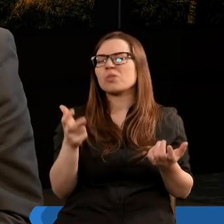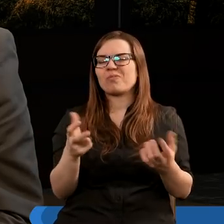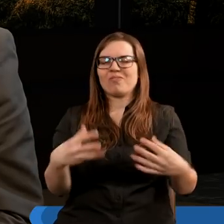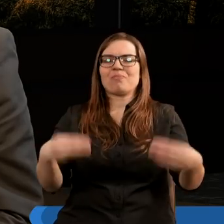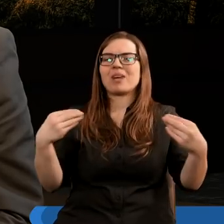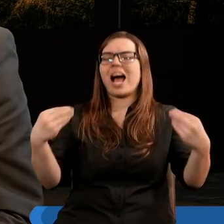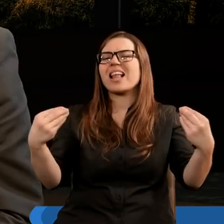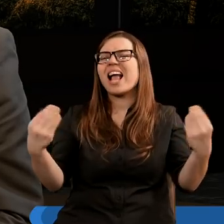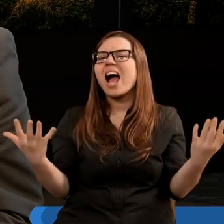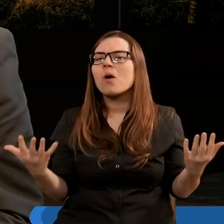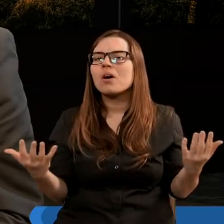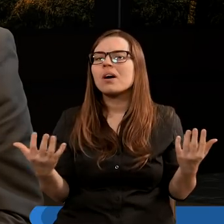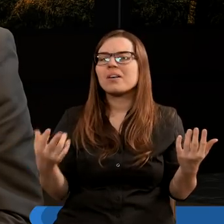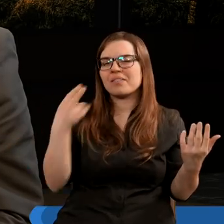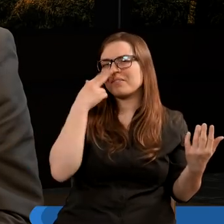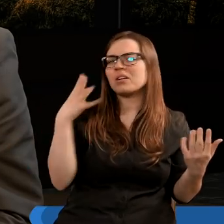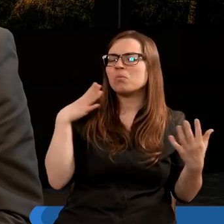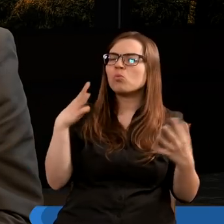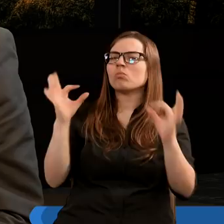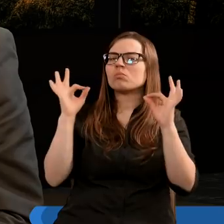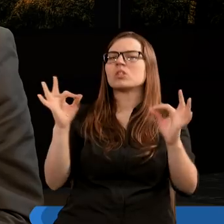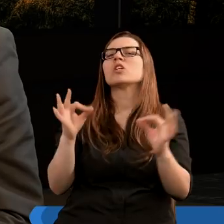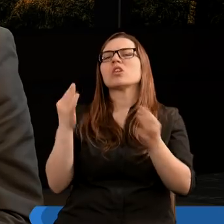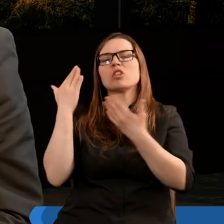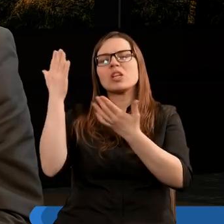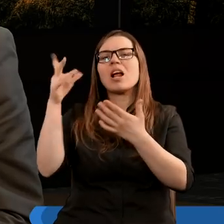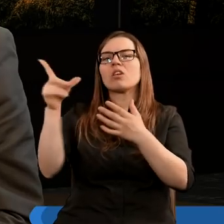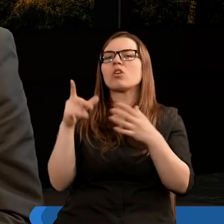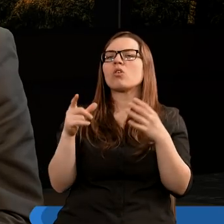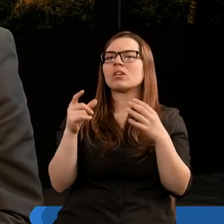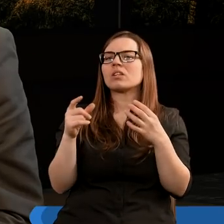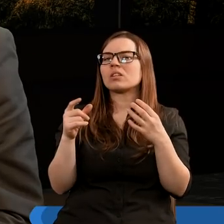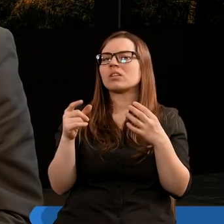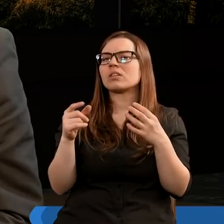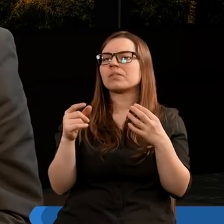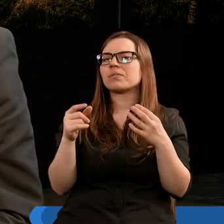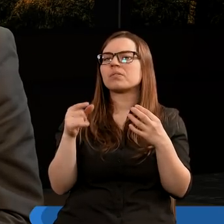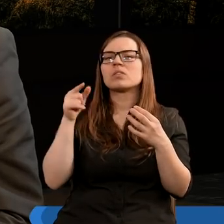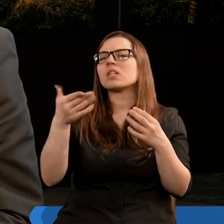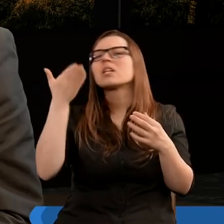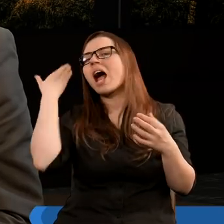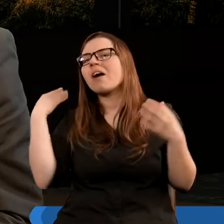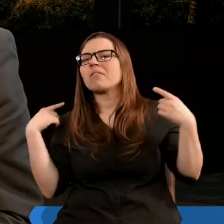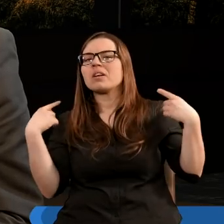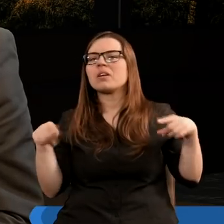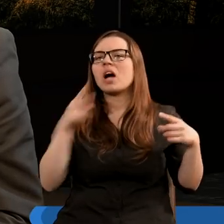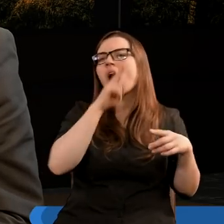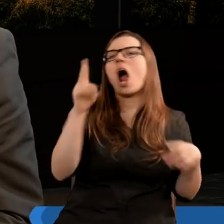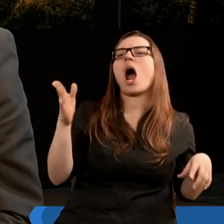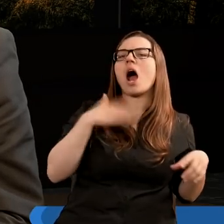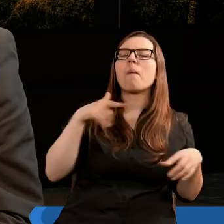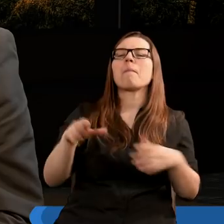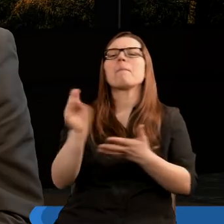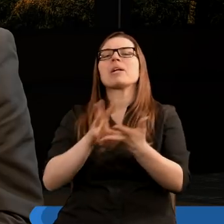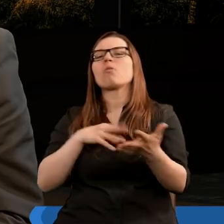niezwykłym. Widać było, że był wielki szacunek, wielki głód, chociaż dawniej nie było tak, że każdy